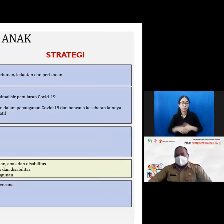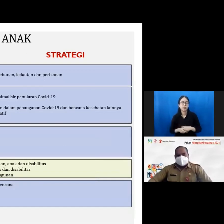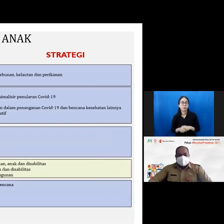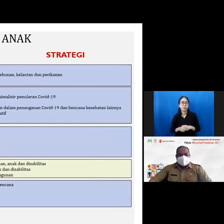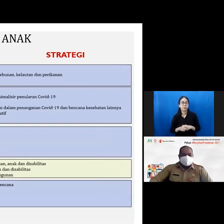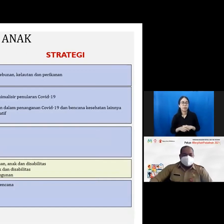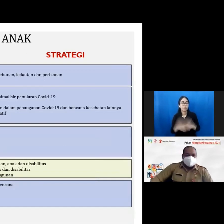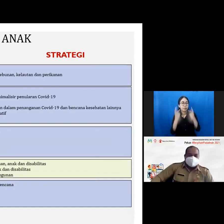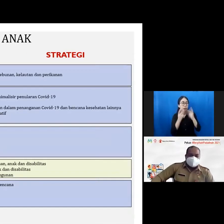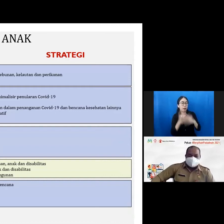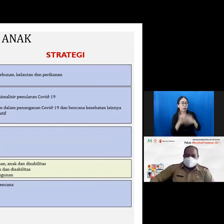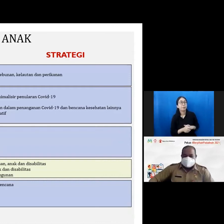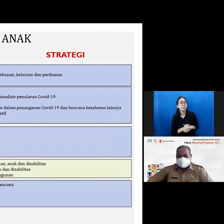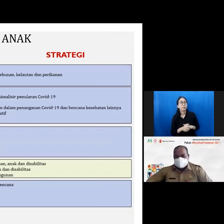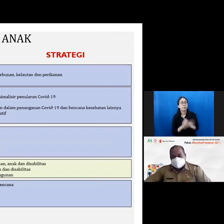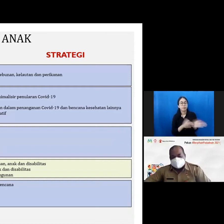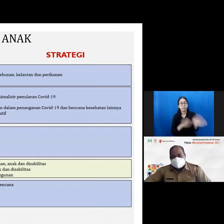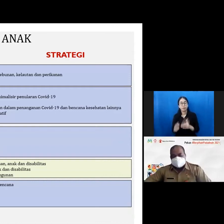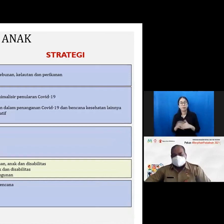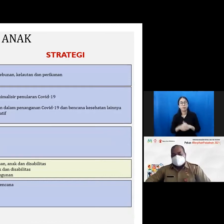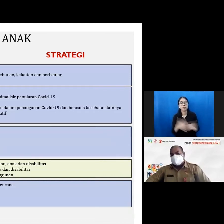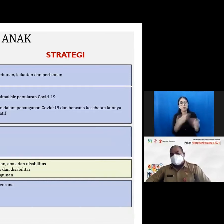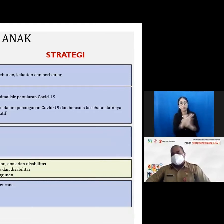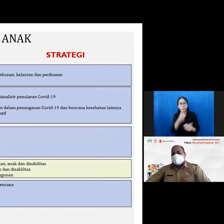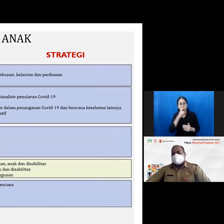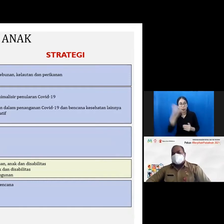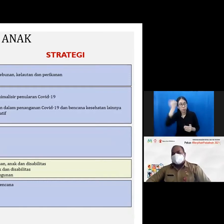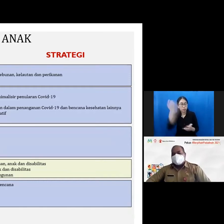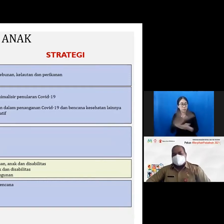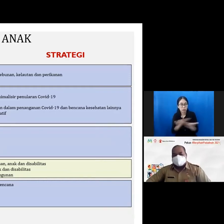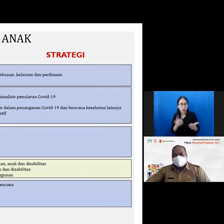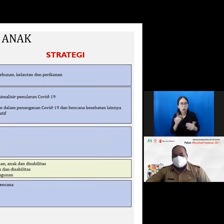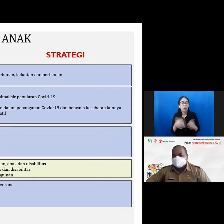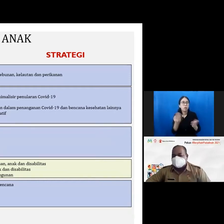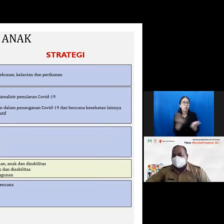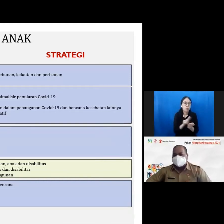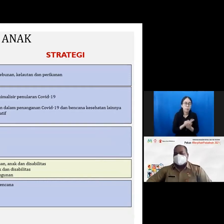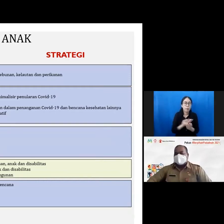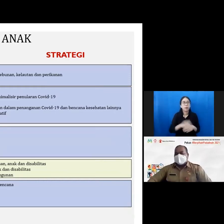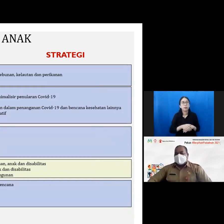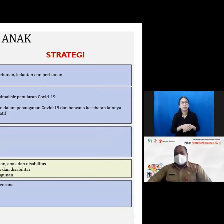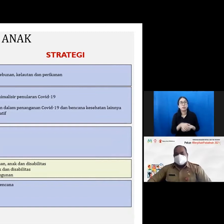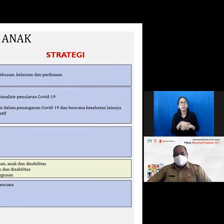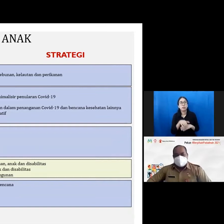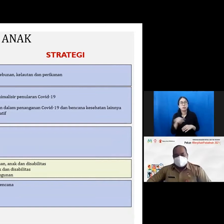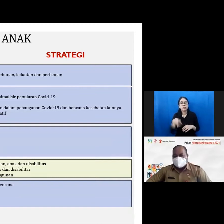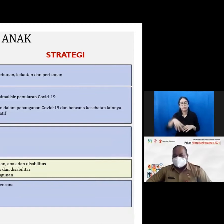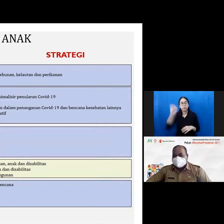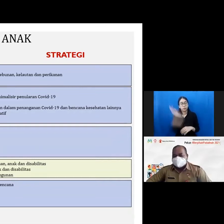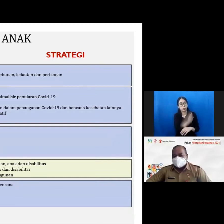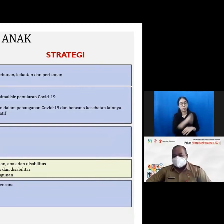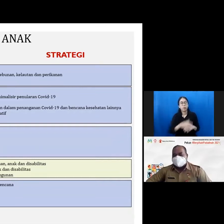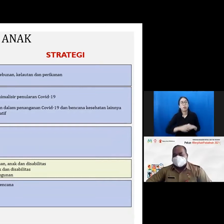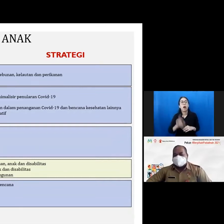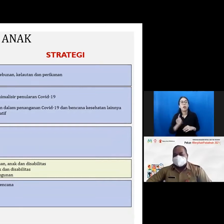ya baik baik bapak ibu sekalian di dalam dokumen RPJMD Kabupaten Sumba Barat itu ada